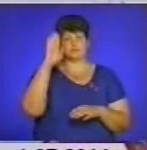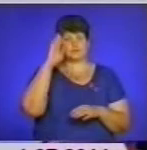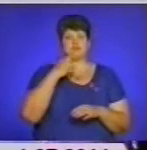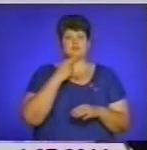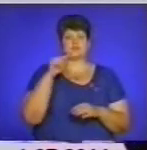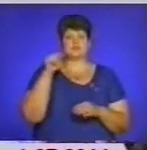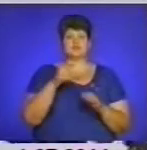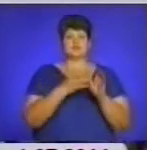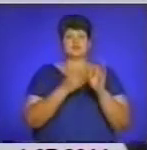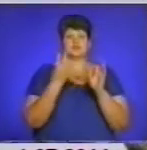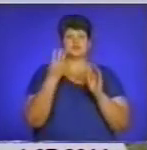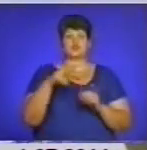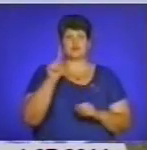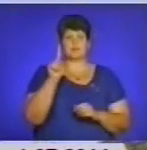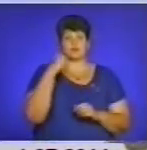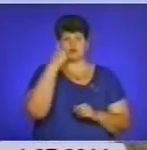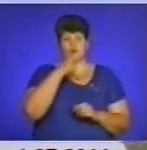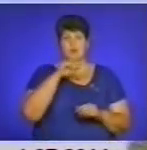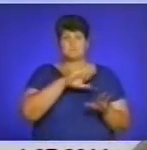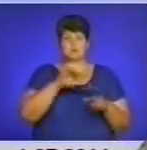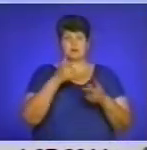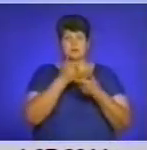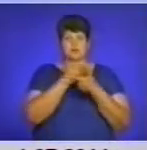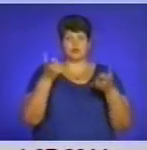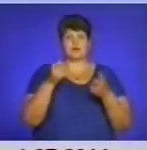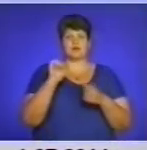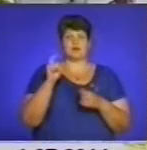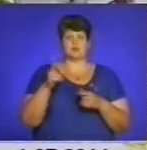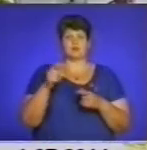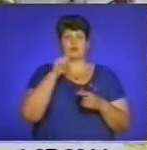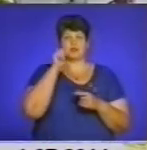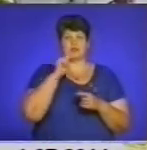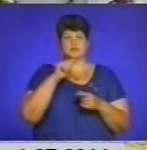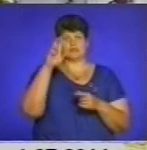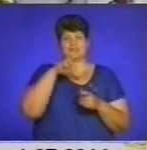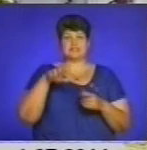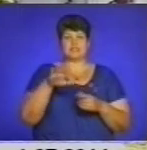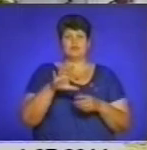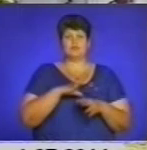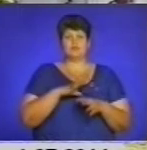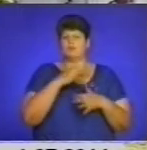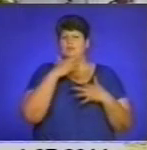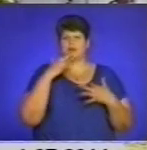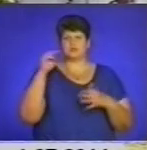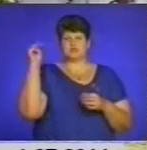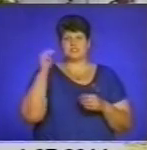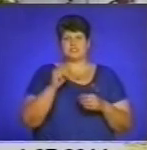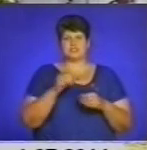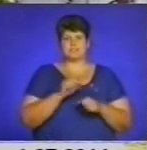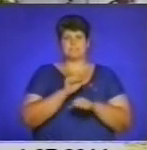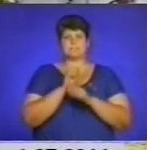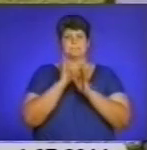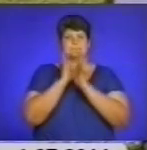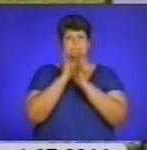1941 року, після проголошення акту відновлення української держави на горі Лисоні, відбувся багатотисячний мітинг, на якому